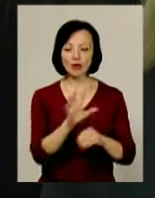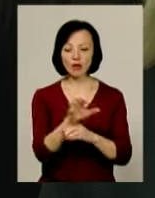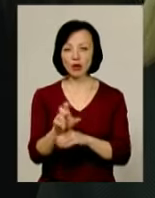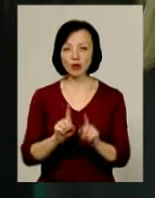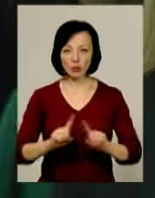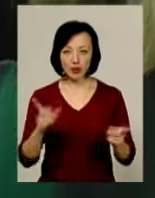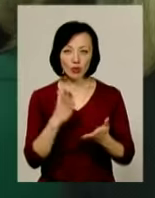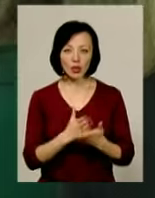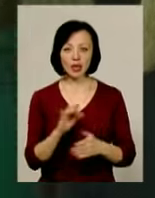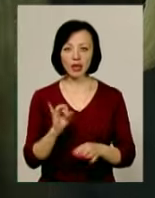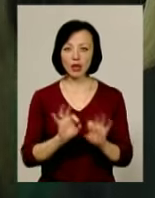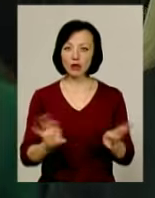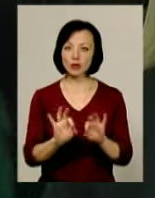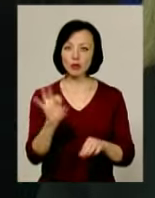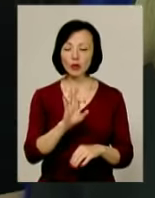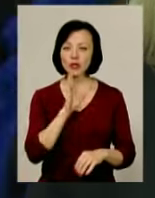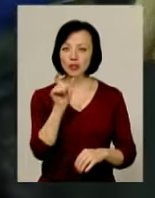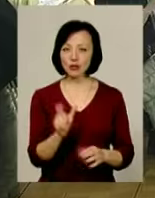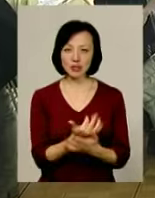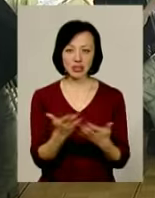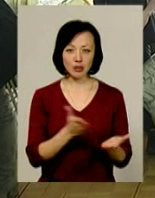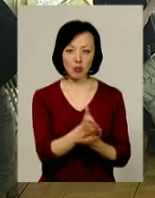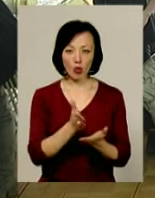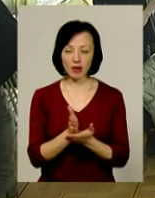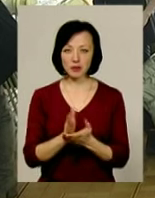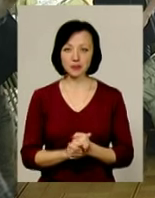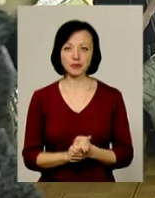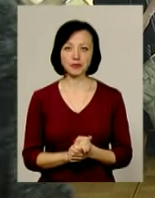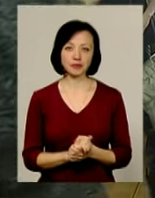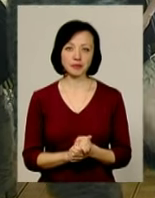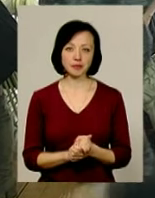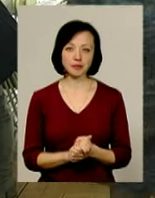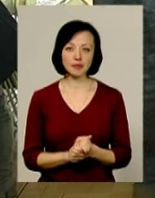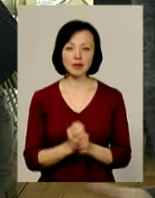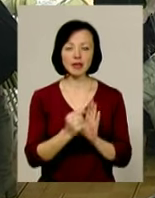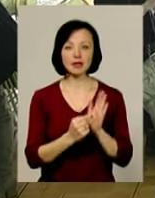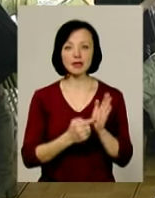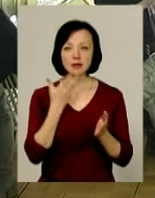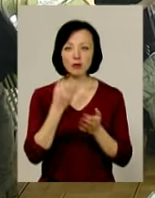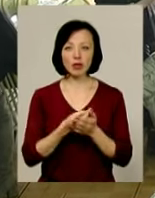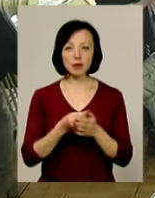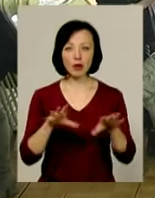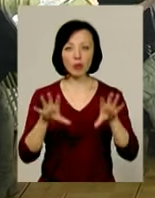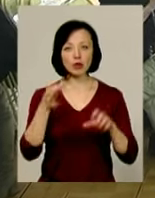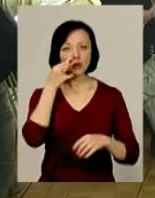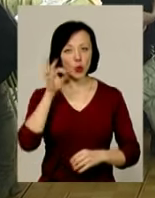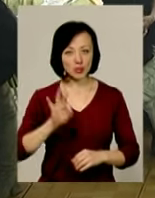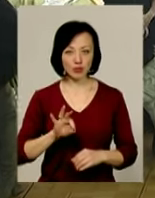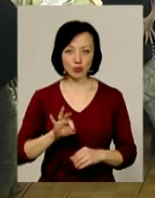особливою і розказує про жінку з різних боків. Вона ділиться своїми набутими досвідами,